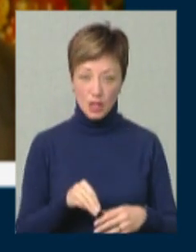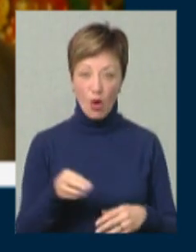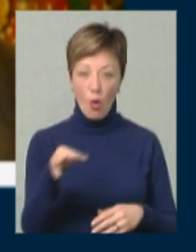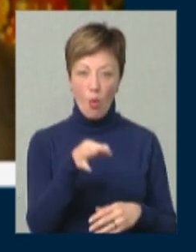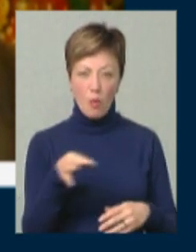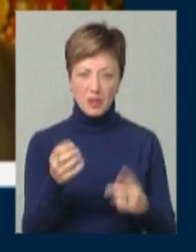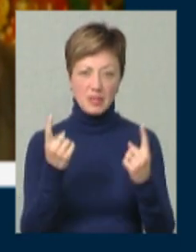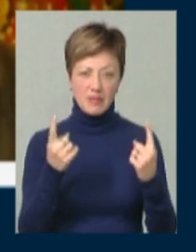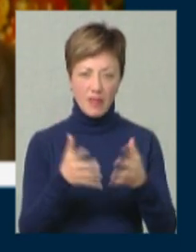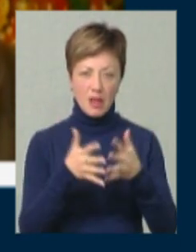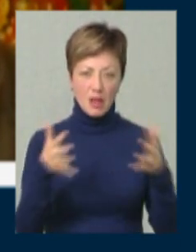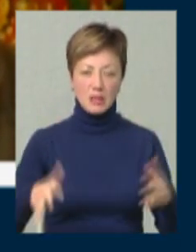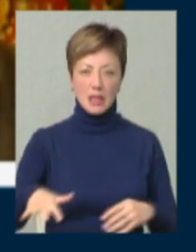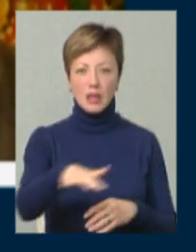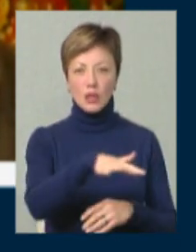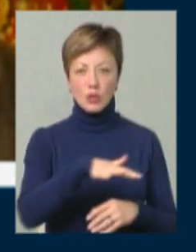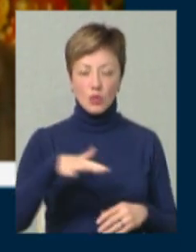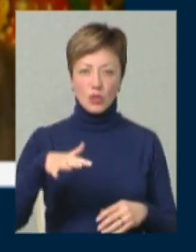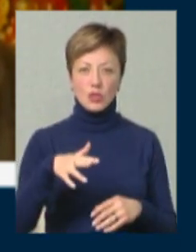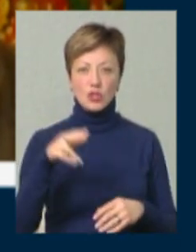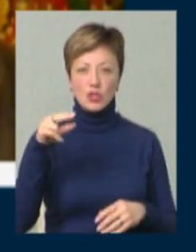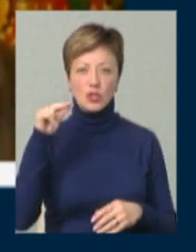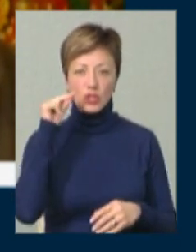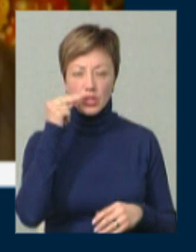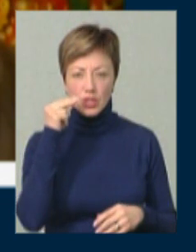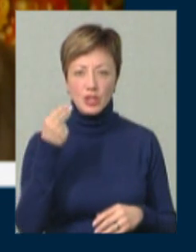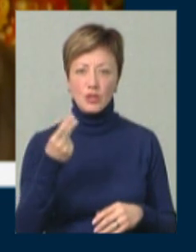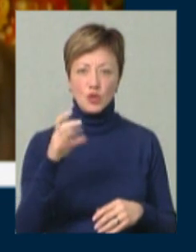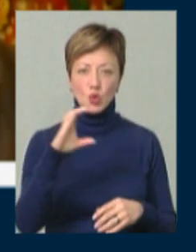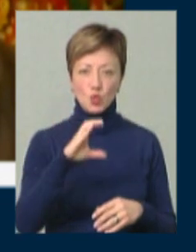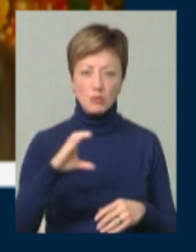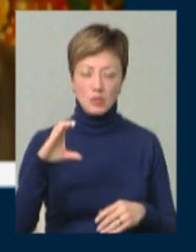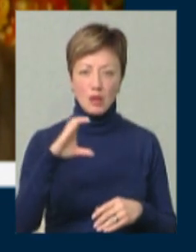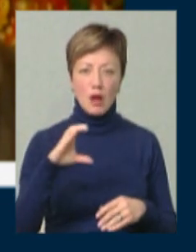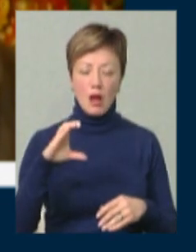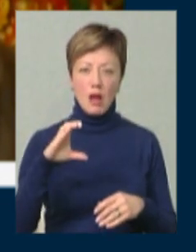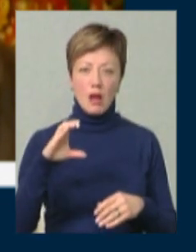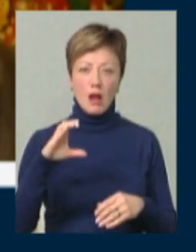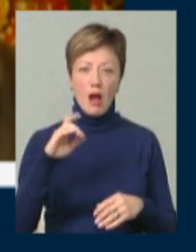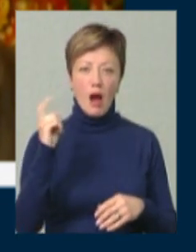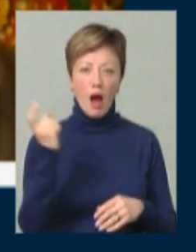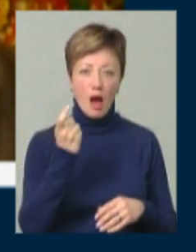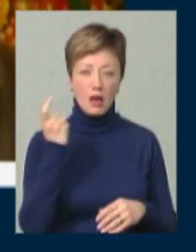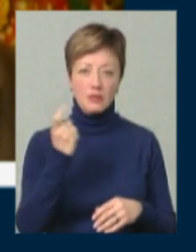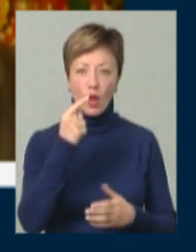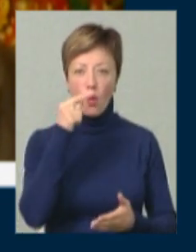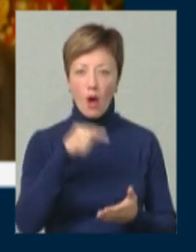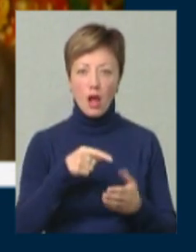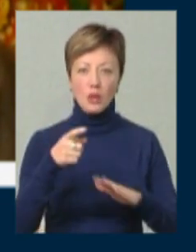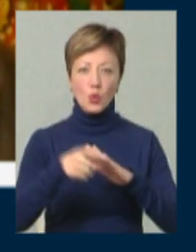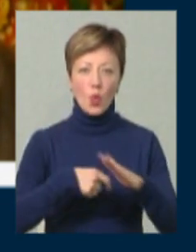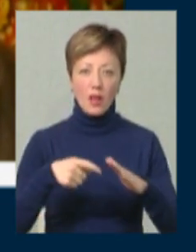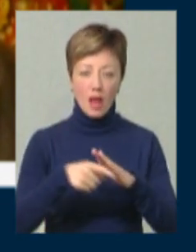великі за територією, там, у же Чернігівська, Сумська, Харківська, Луганська,